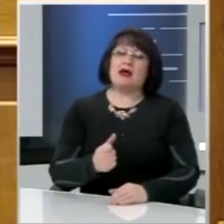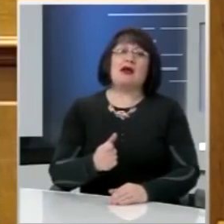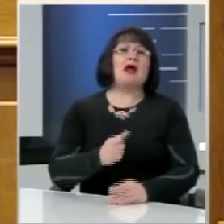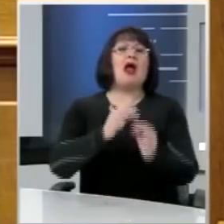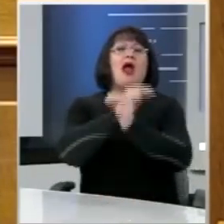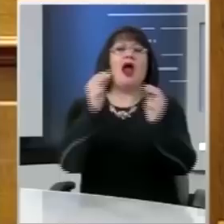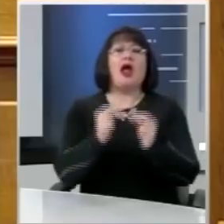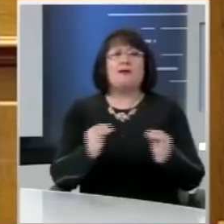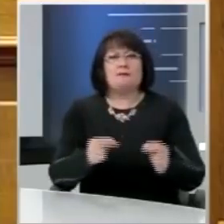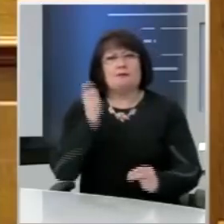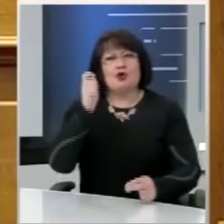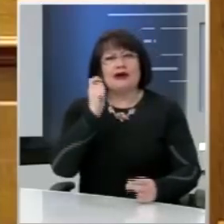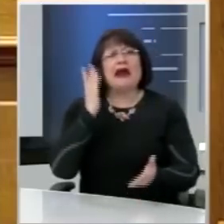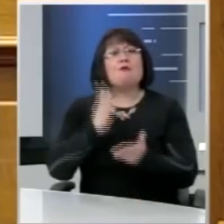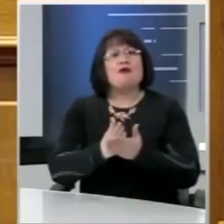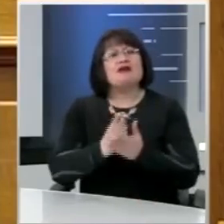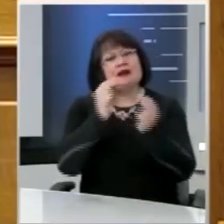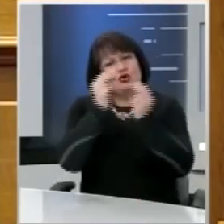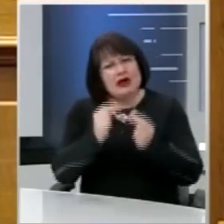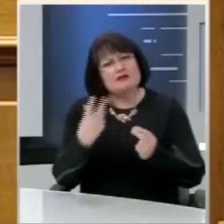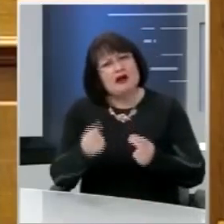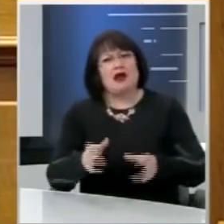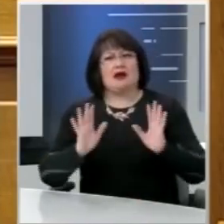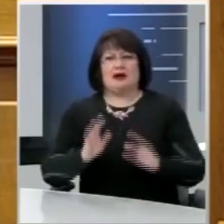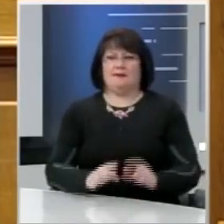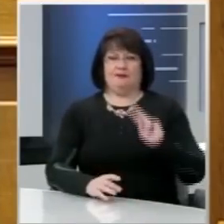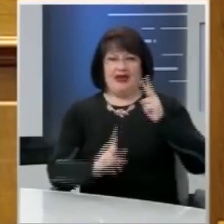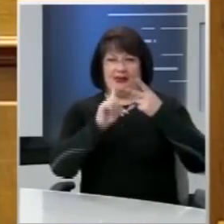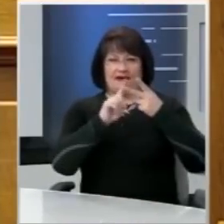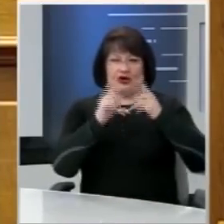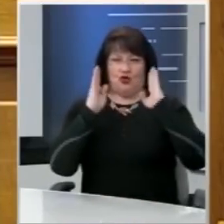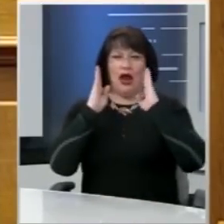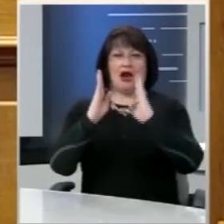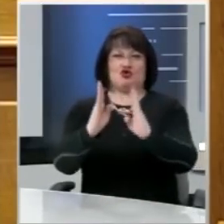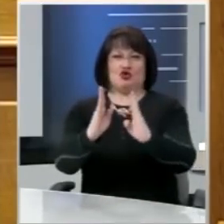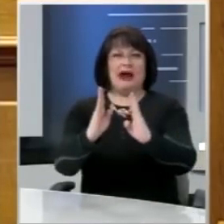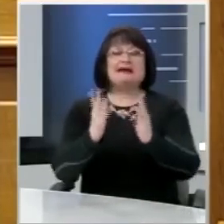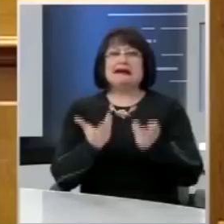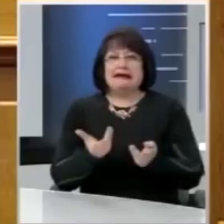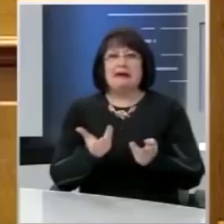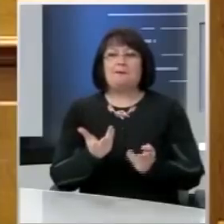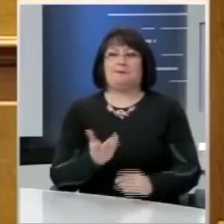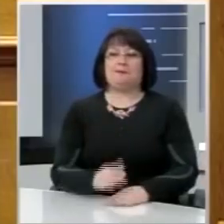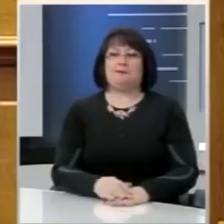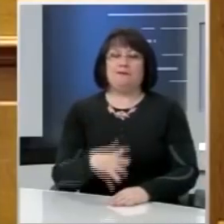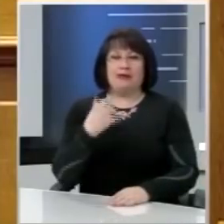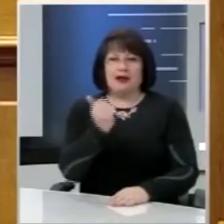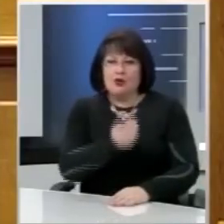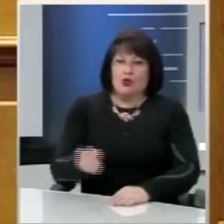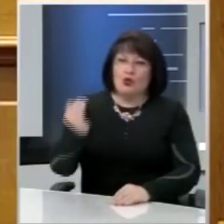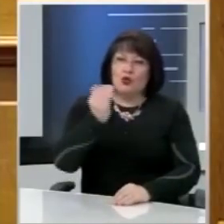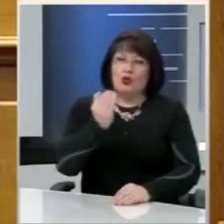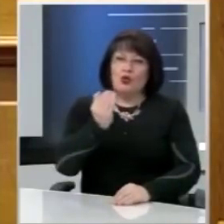από την όποια πολιτική του επιλογή. Ο δεύτερος άξονας είναι η ύπαρξη ενός ανώτατου